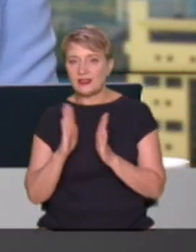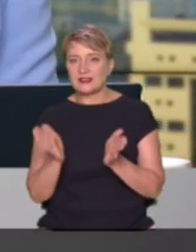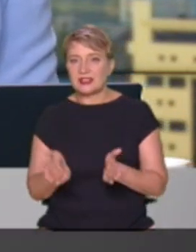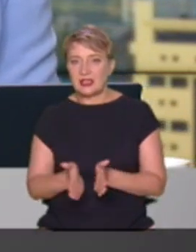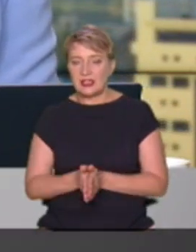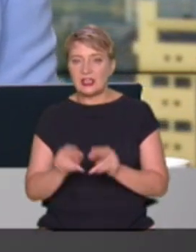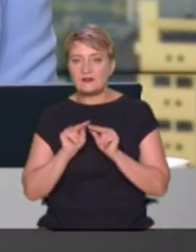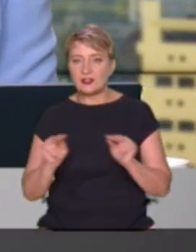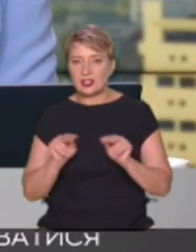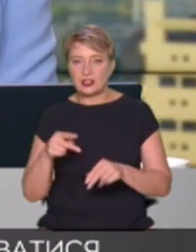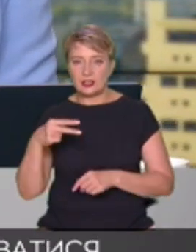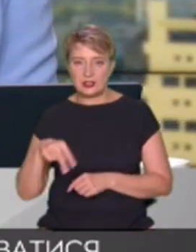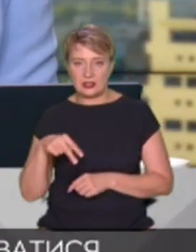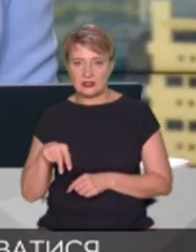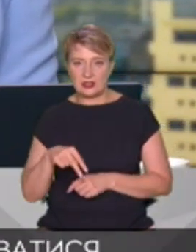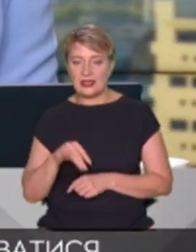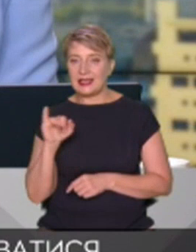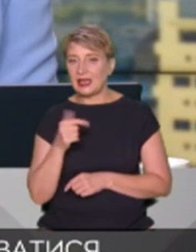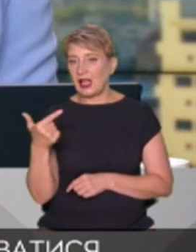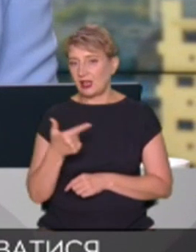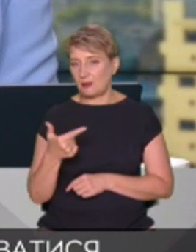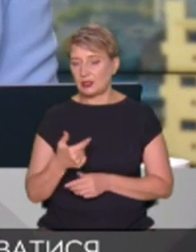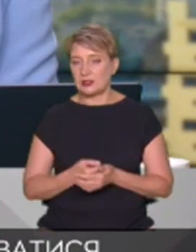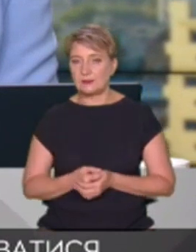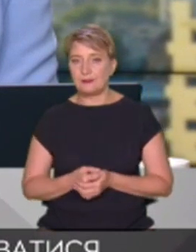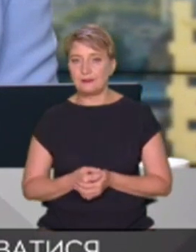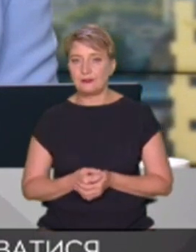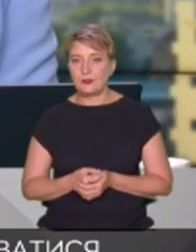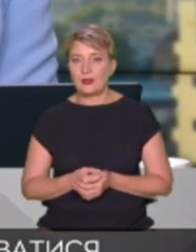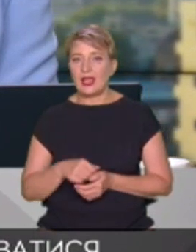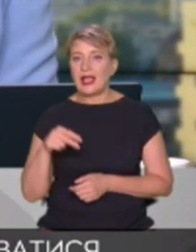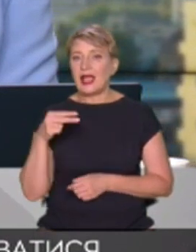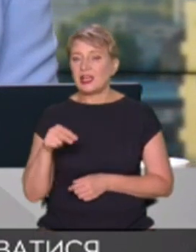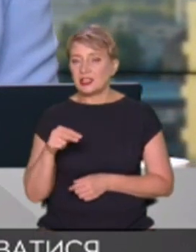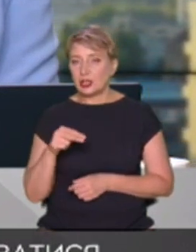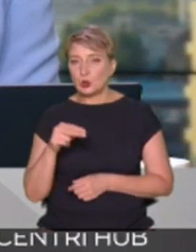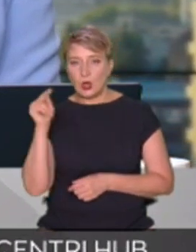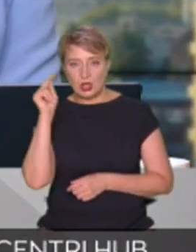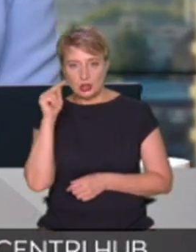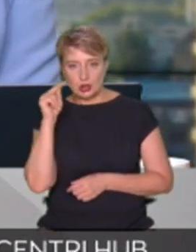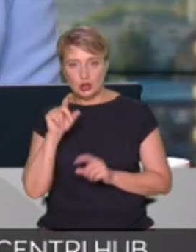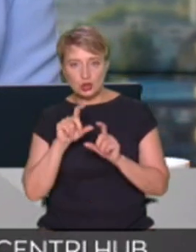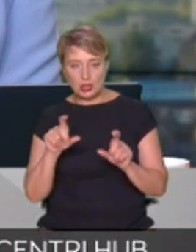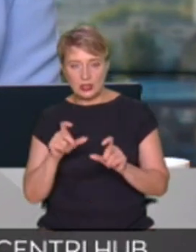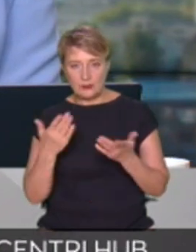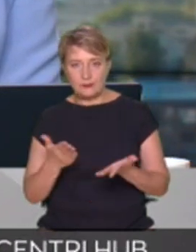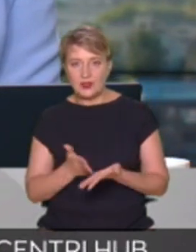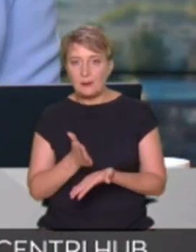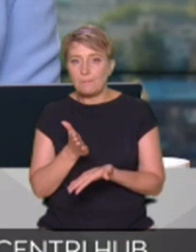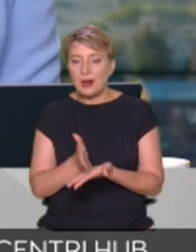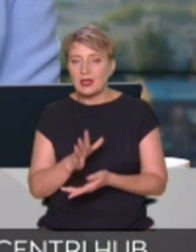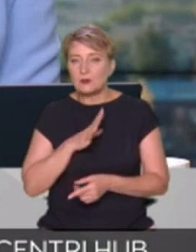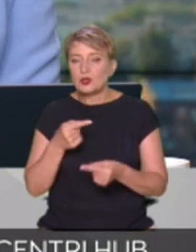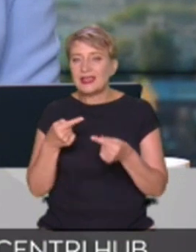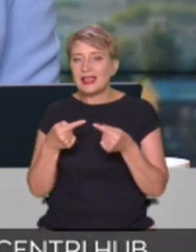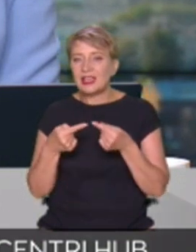літератури, і медіаграмотності, до речі, ви знаєте, література шкільна, на мій погляд, має бути в іншому.